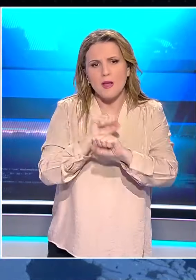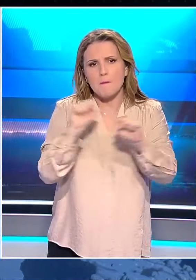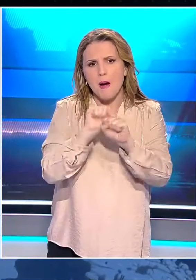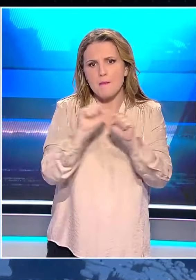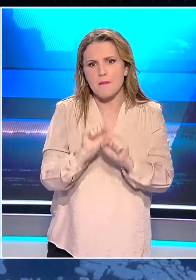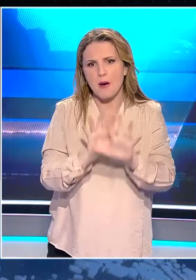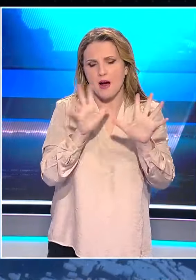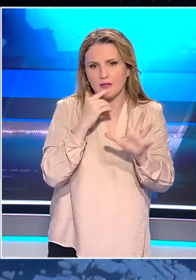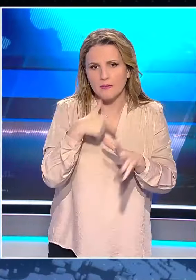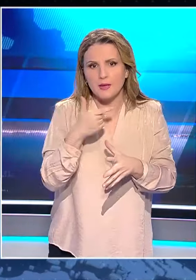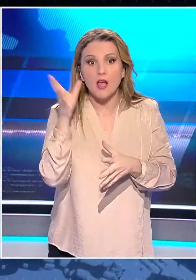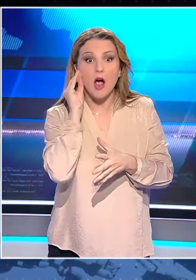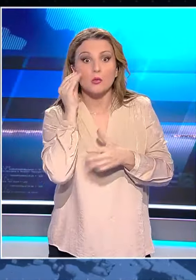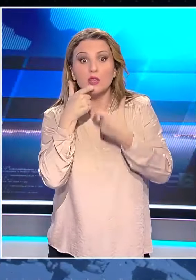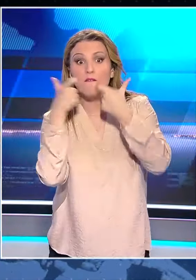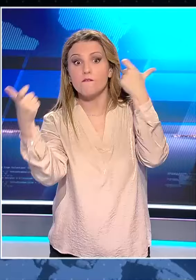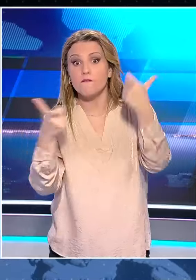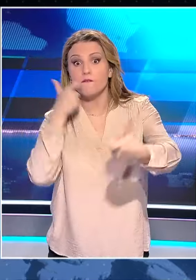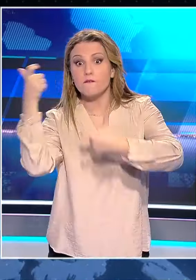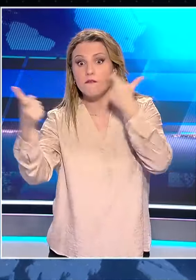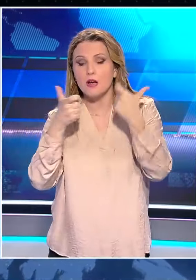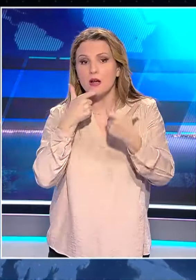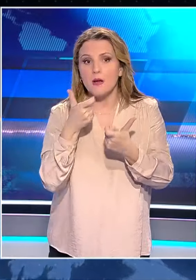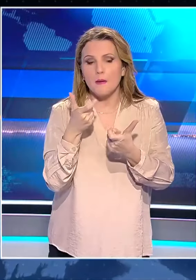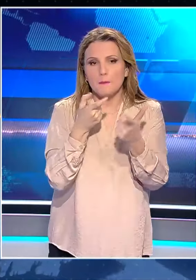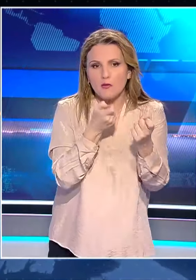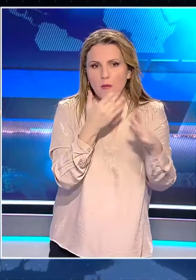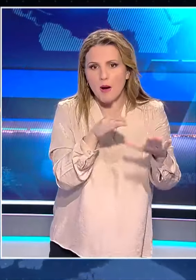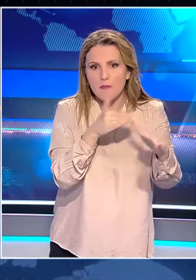Ένας θεατή σκοτώθηκε και άλλοι δραματίστηκαν.